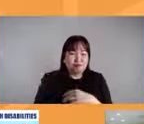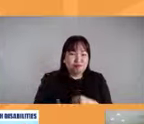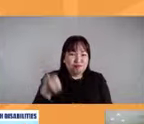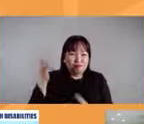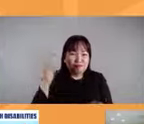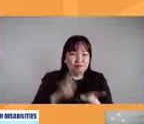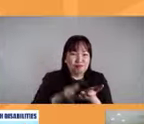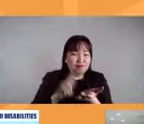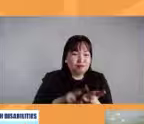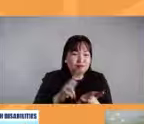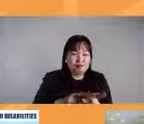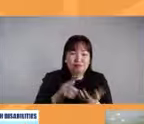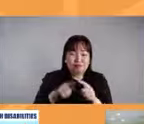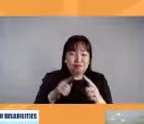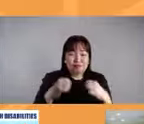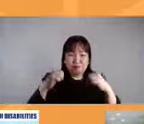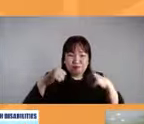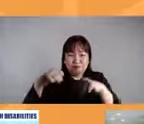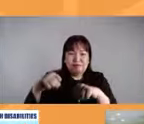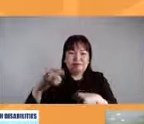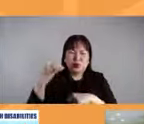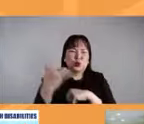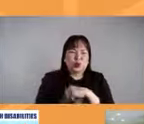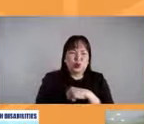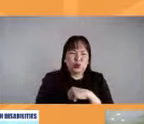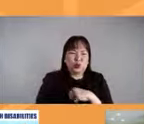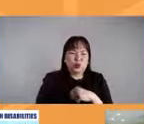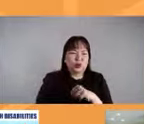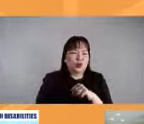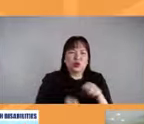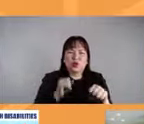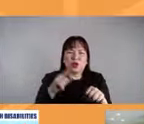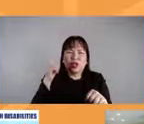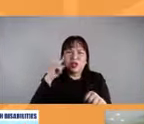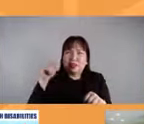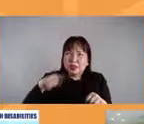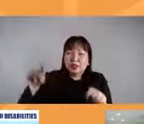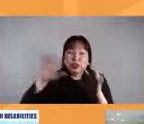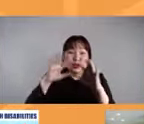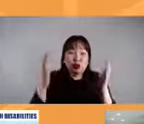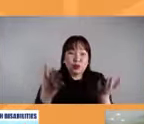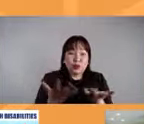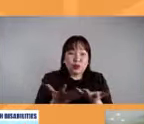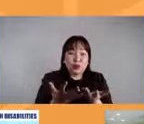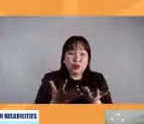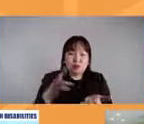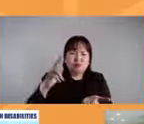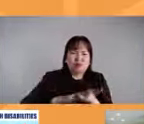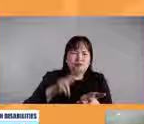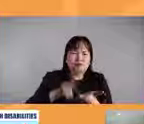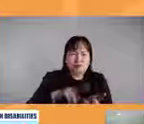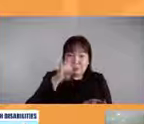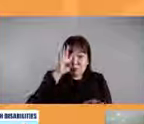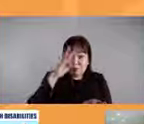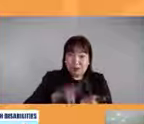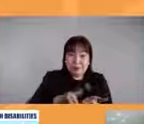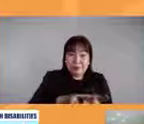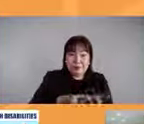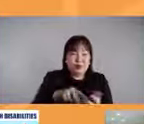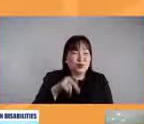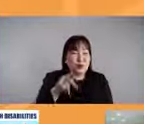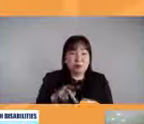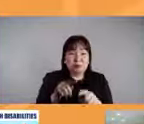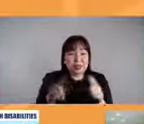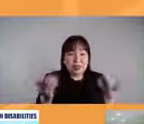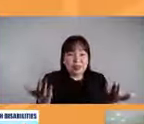ng konvensyon lahat ating konvensyon iniirmahan natin ang problema